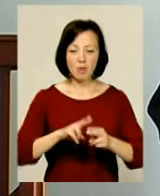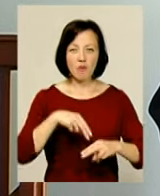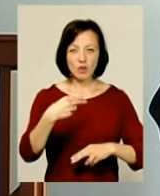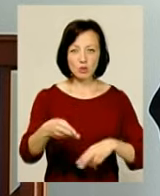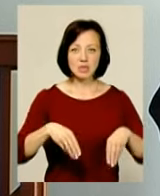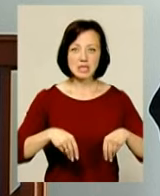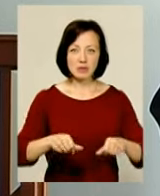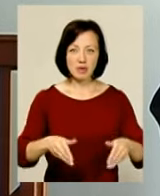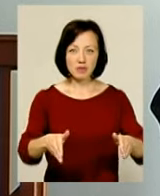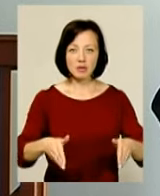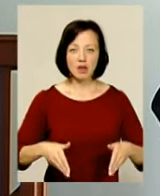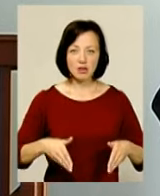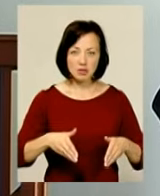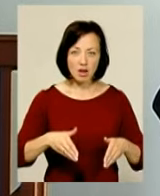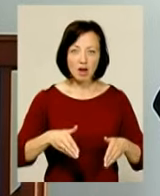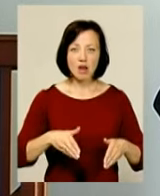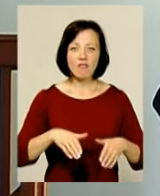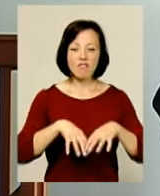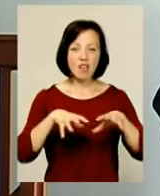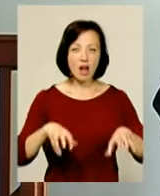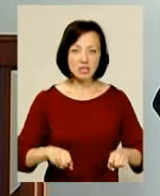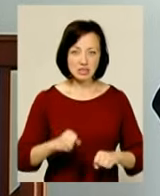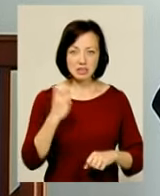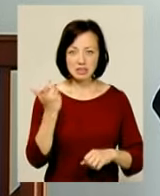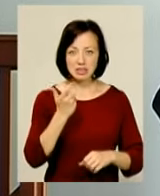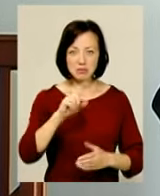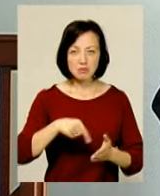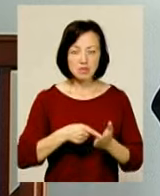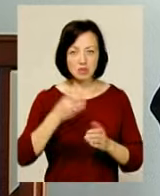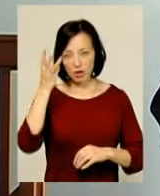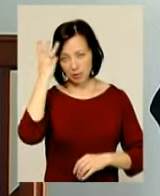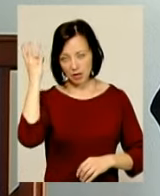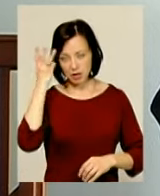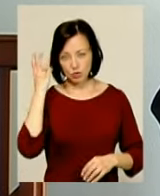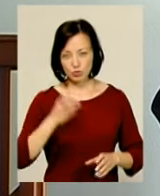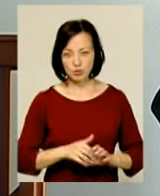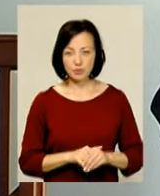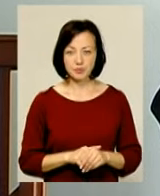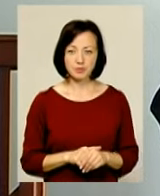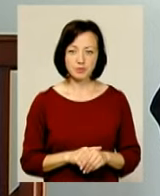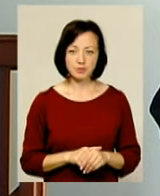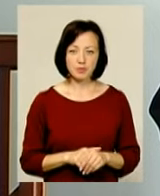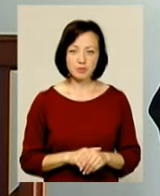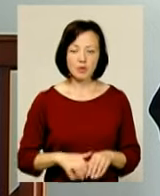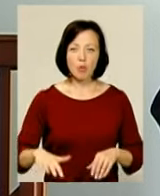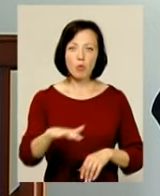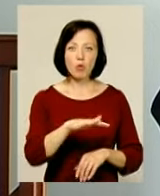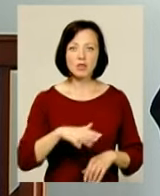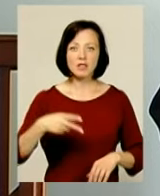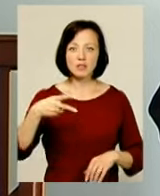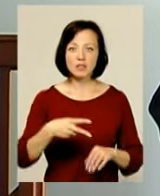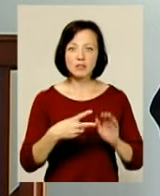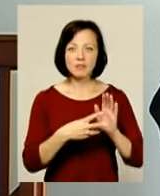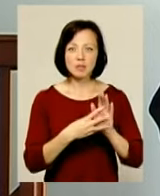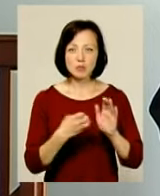земельною ділянку водного фонду катастрою номер 68-101-5033-01-030, площа 2800 квадратих